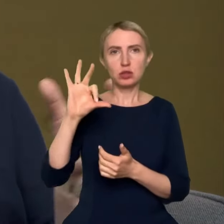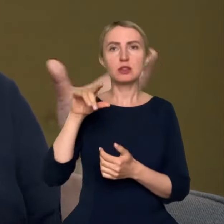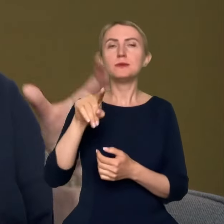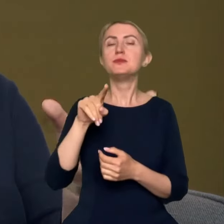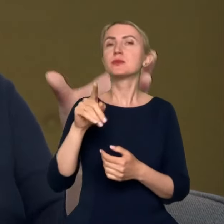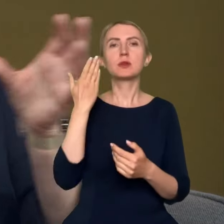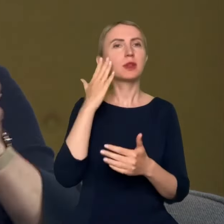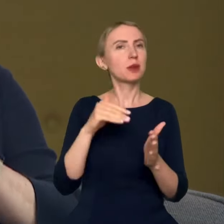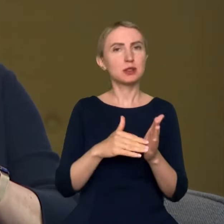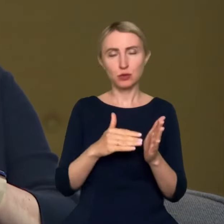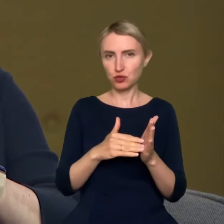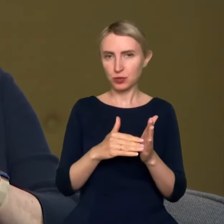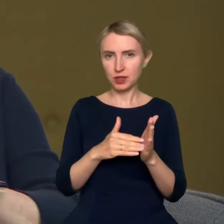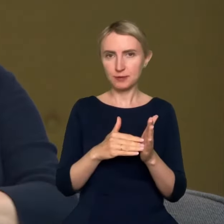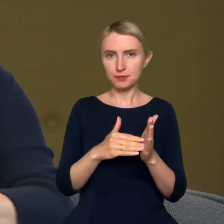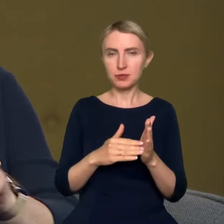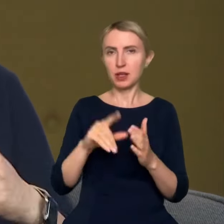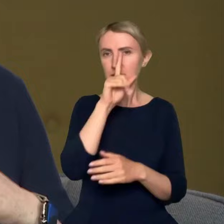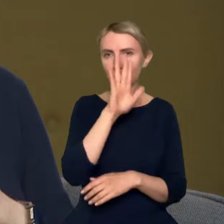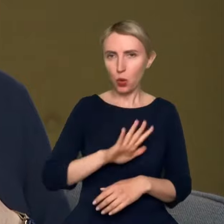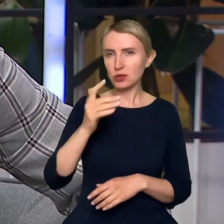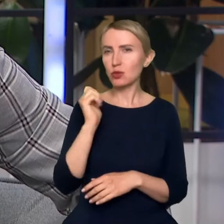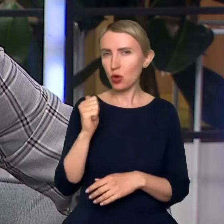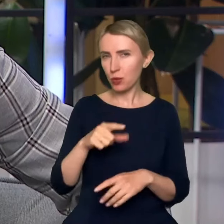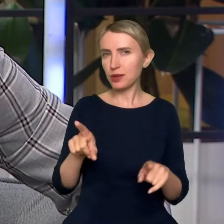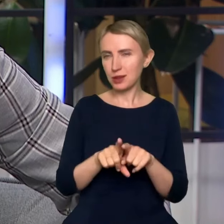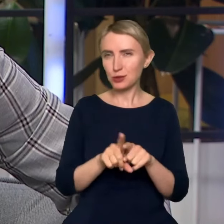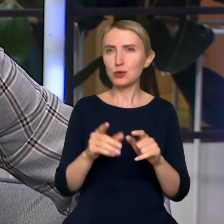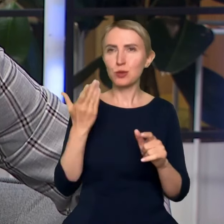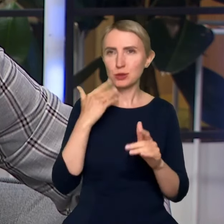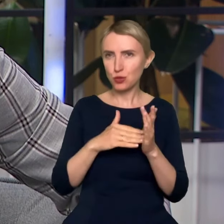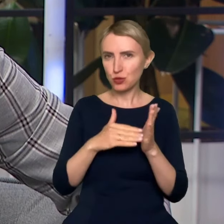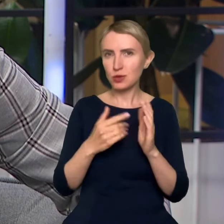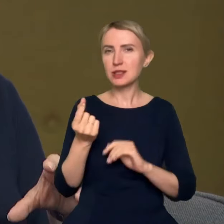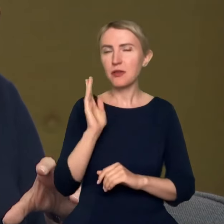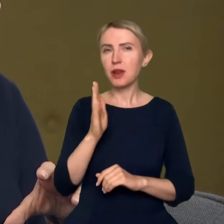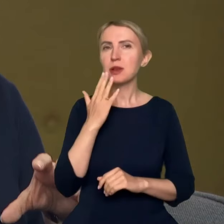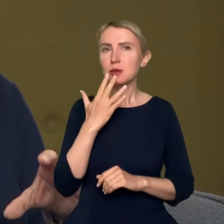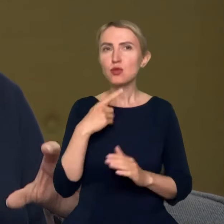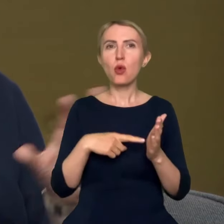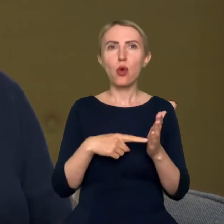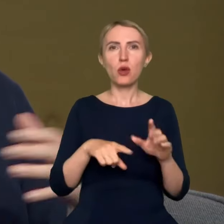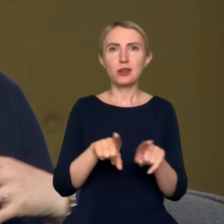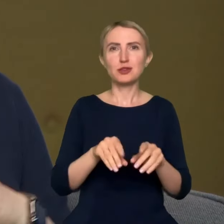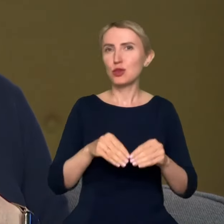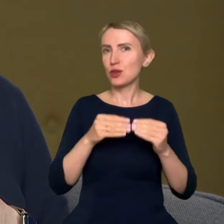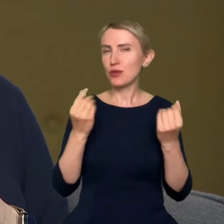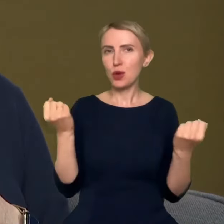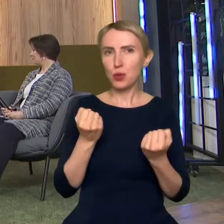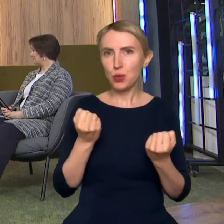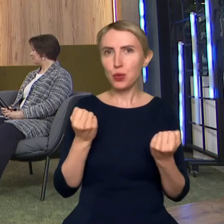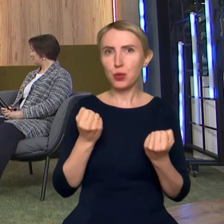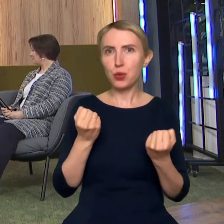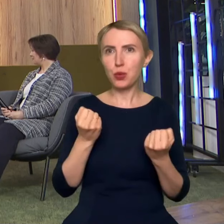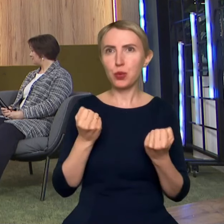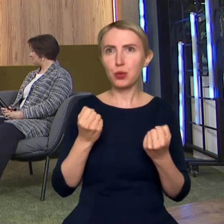Oprócz tych społecznych kompetencji, o których być może też tu za chwilę powiemy, bo i one ewoluują niesamowicie w kontekście tych